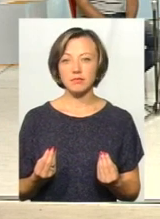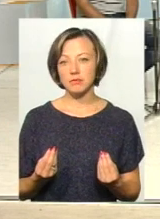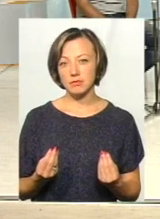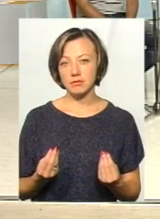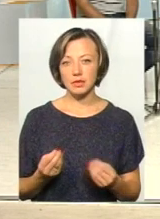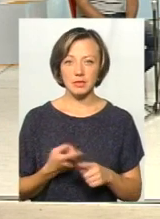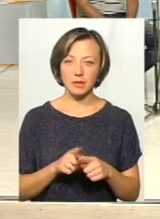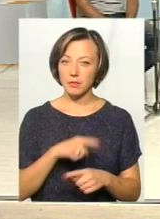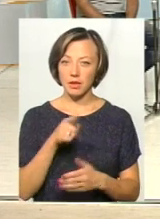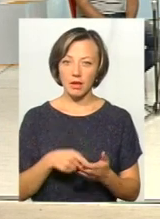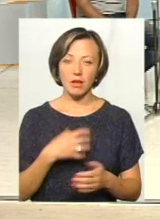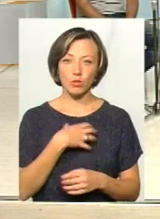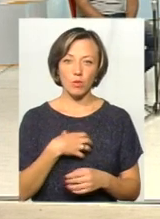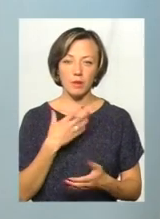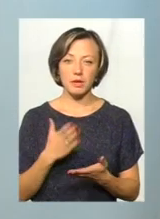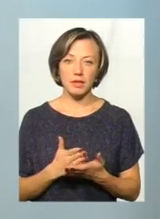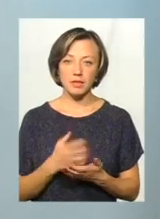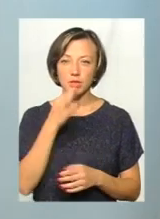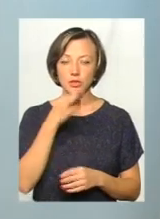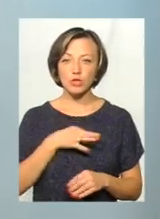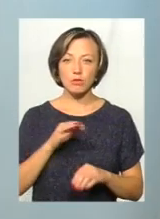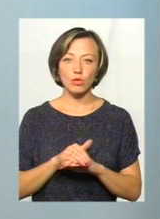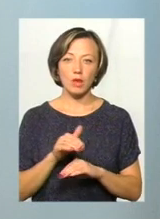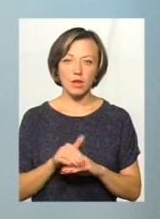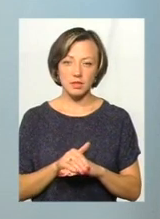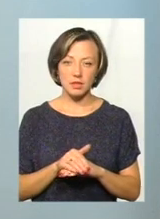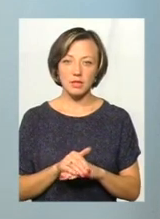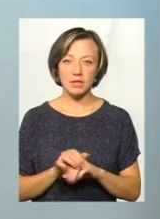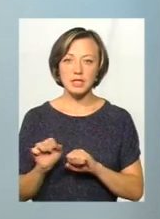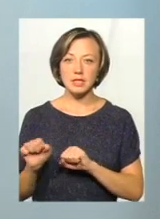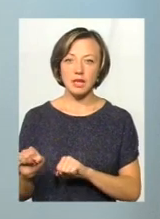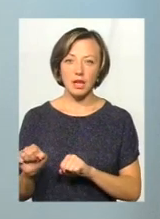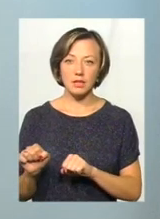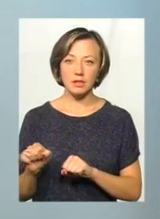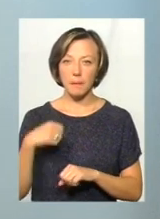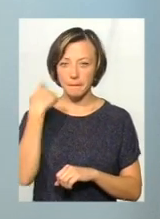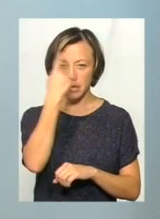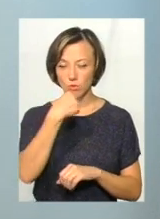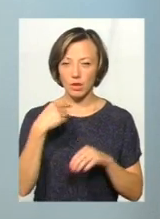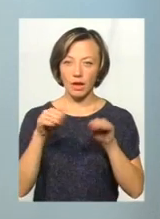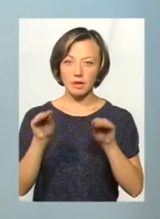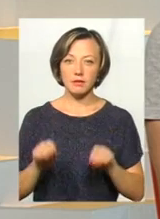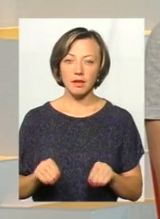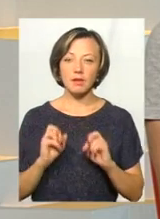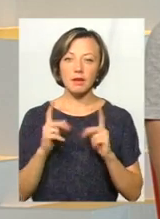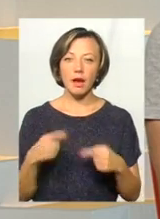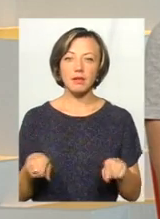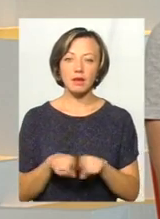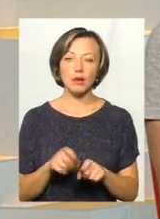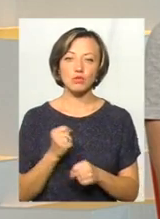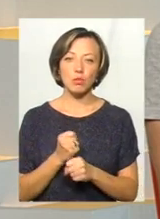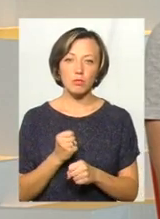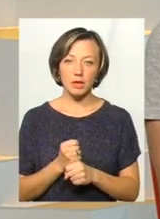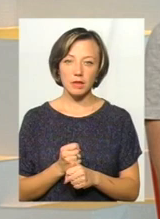питання досить актуальним є. Скажіть, будь ласка, захист персональних даних, як так зробити, щоб